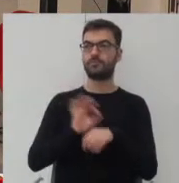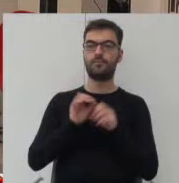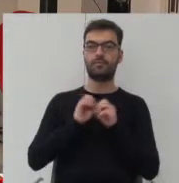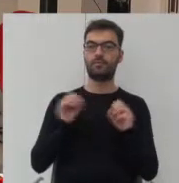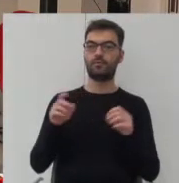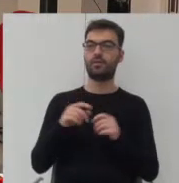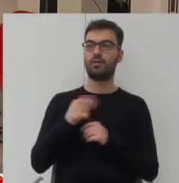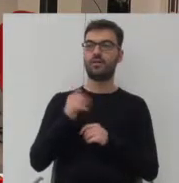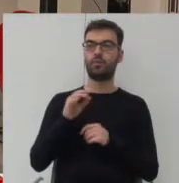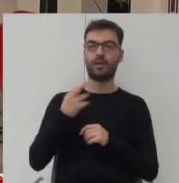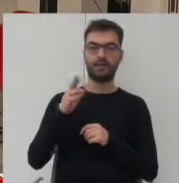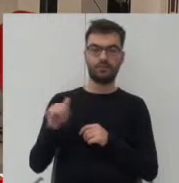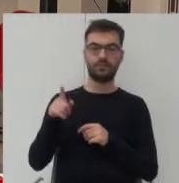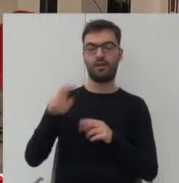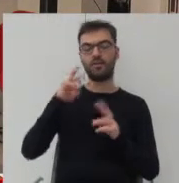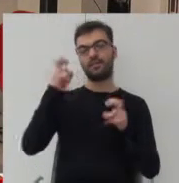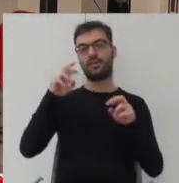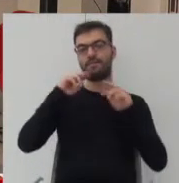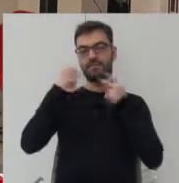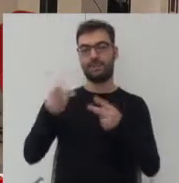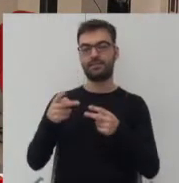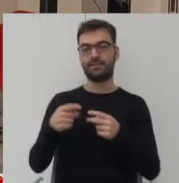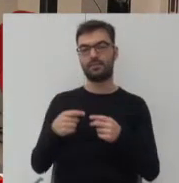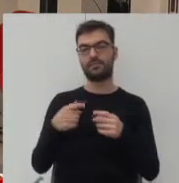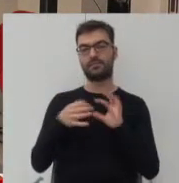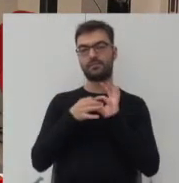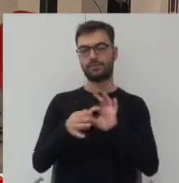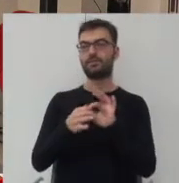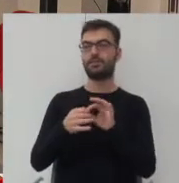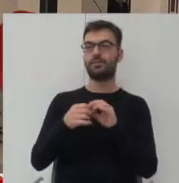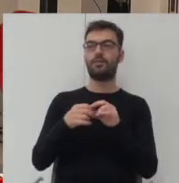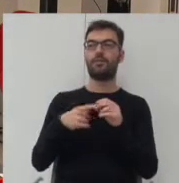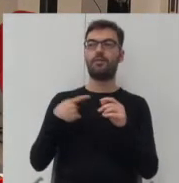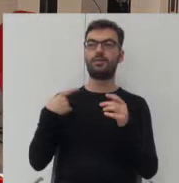Pugnianiego, który jakby wraca do założeń